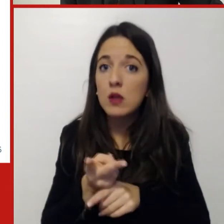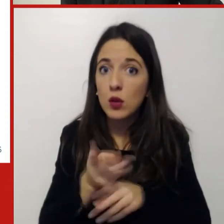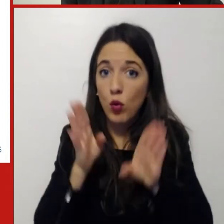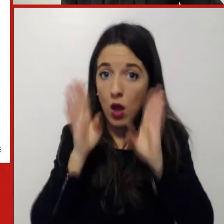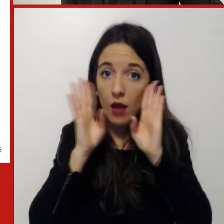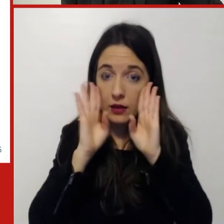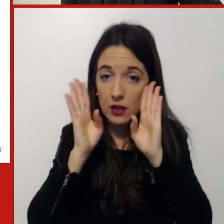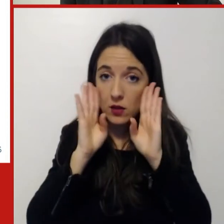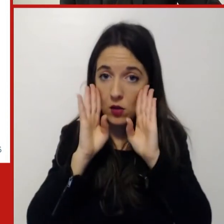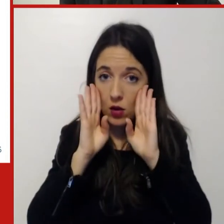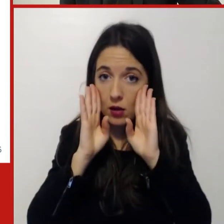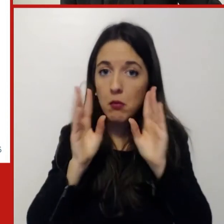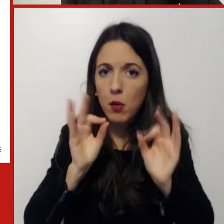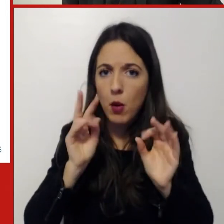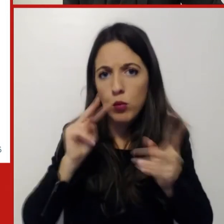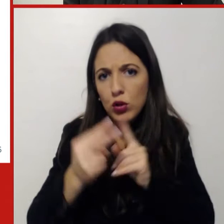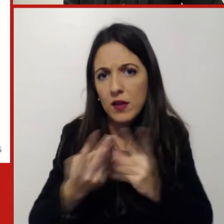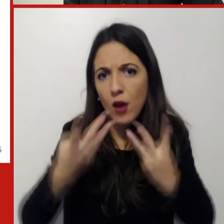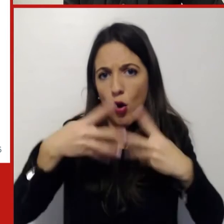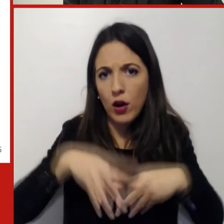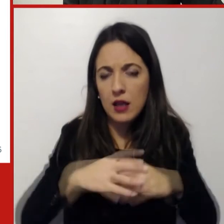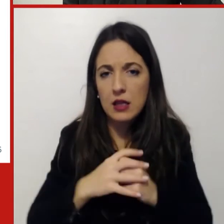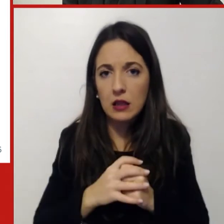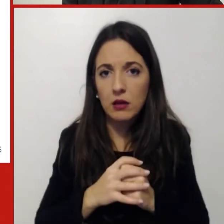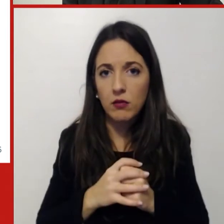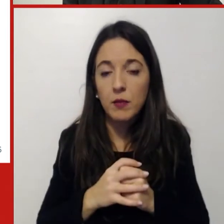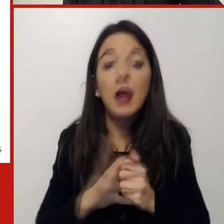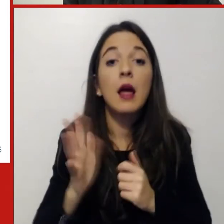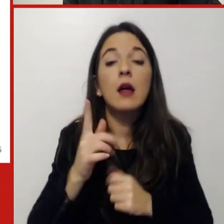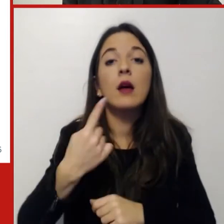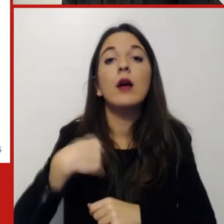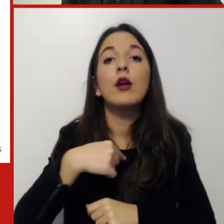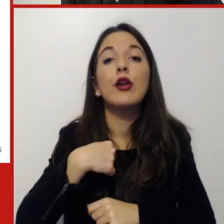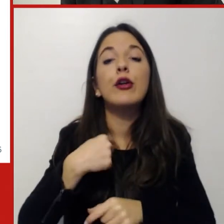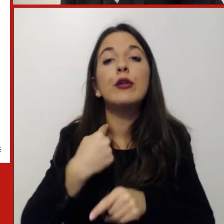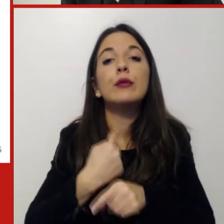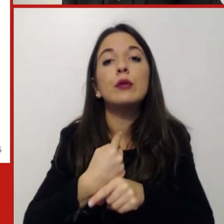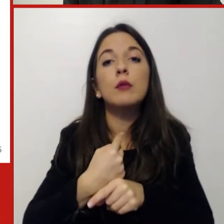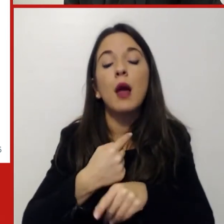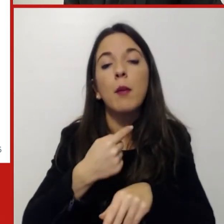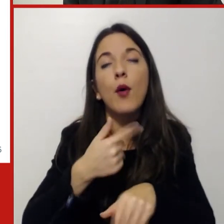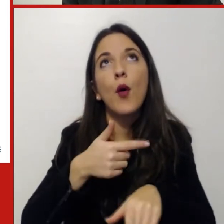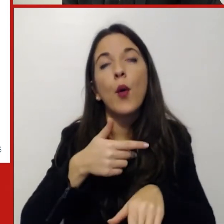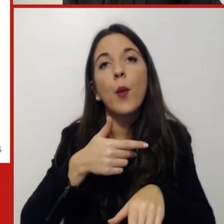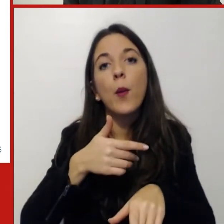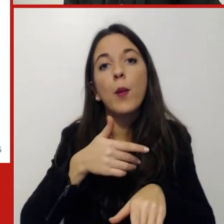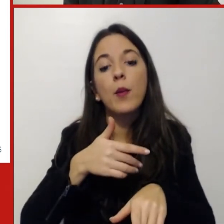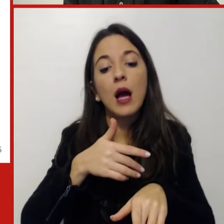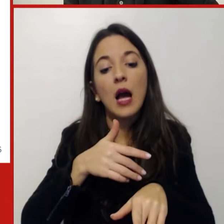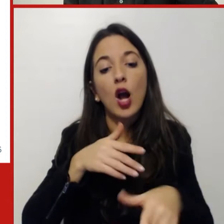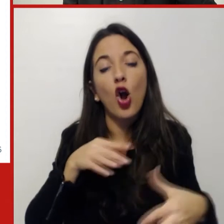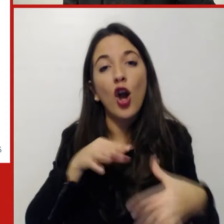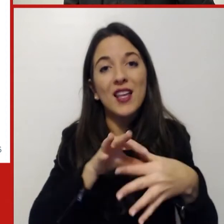esempio, tutto il tema del usare in modo intelligente la connessione, la